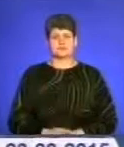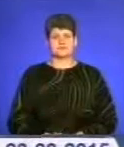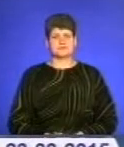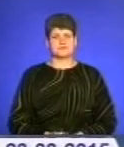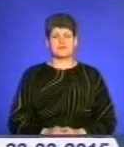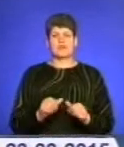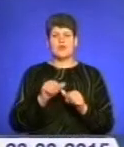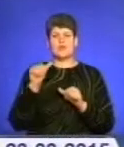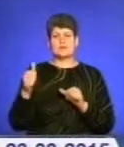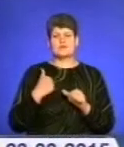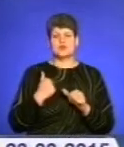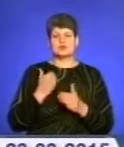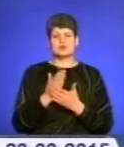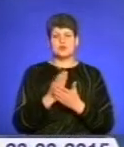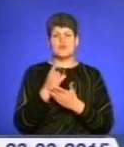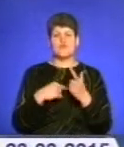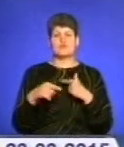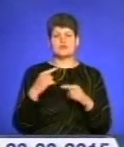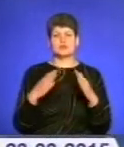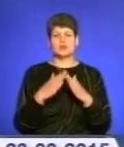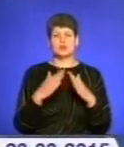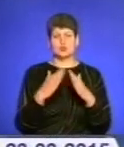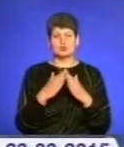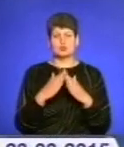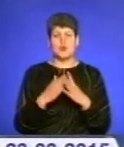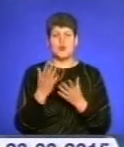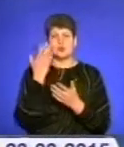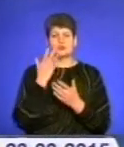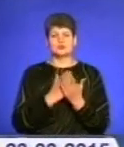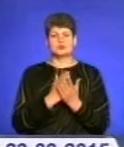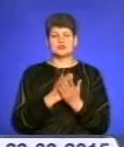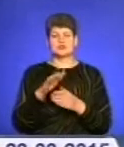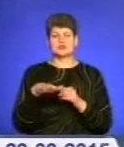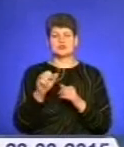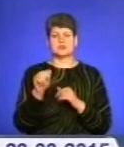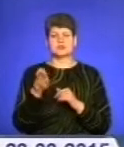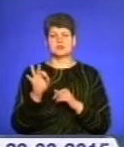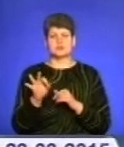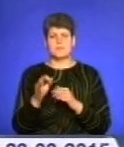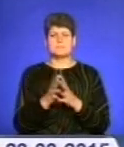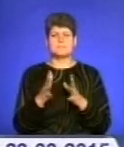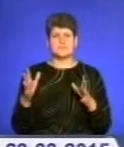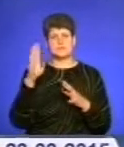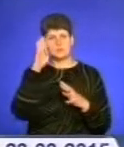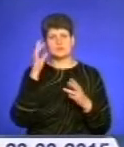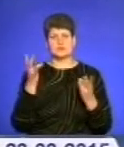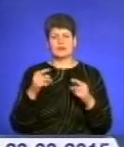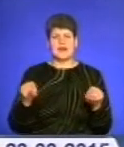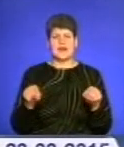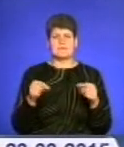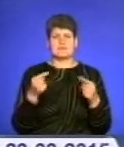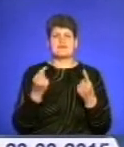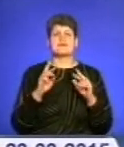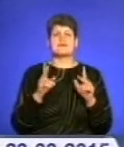Окремі військовослужбовці повертаються додому після року служби в зоні антитерористичної операції. Більшість бійців потребує реабілітації. Як